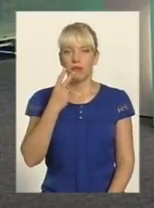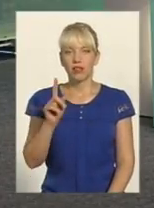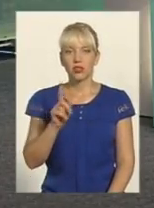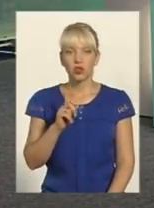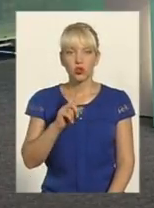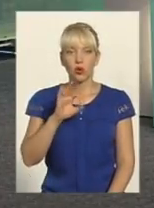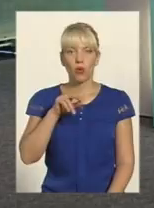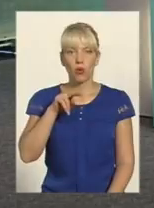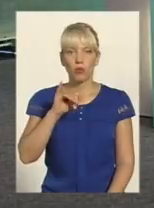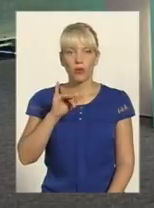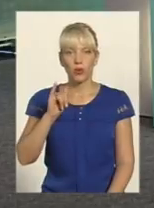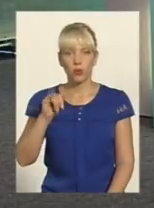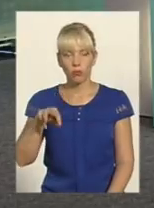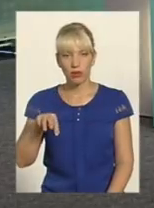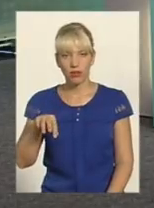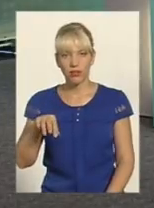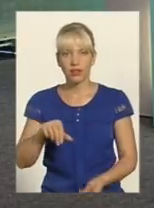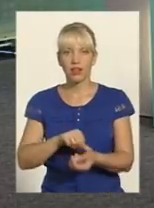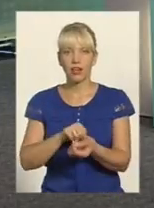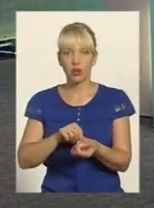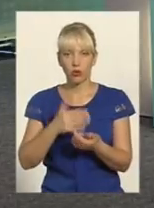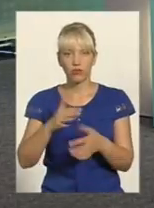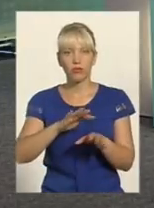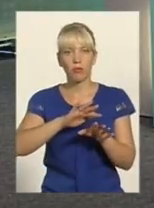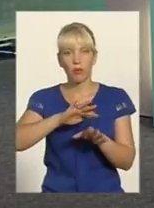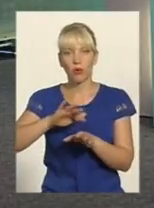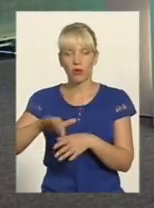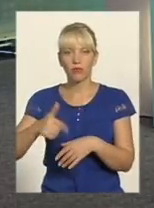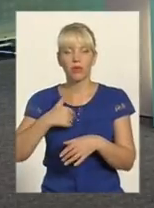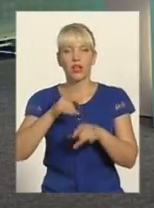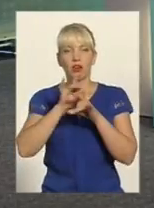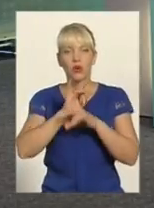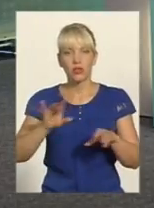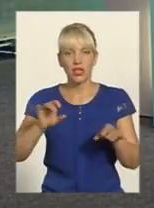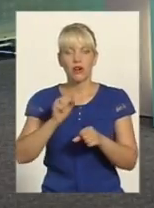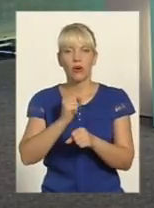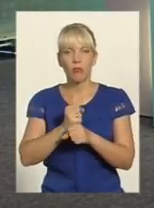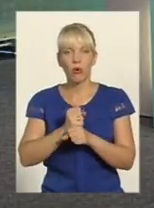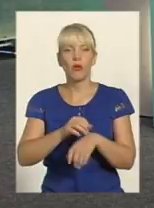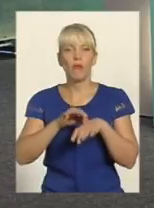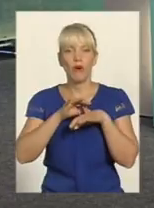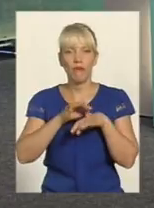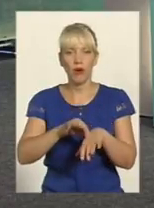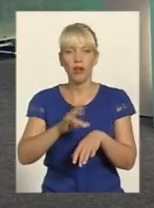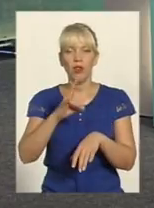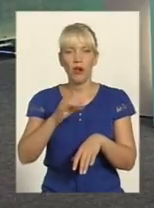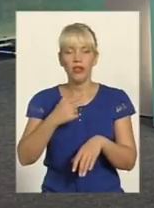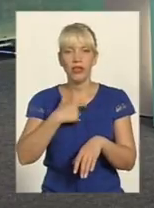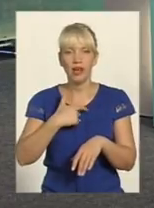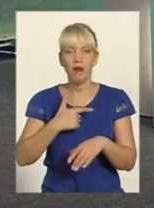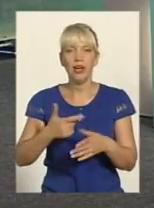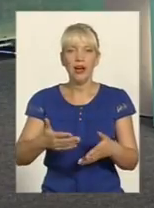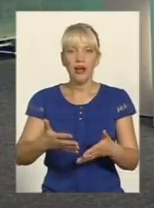Хоча ми надзвичайно потужно проводимо роз'яснену профілактичну роботу Але для себе чітко розуміємо, що